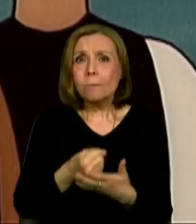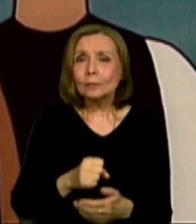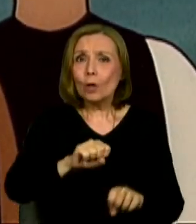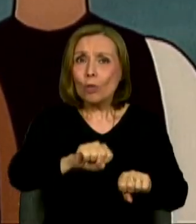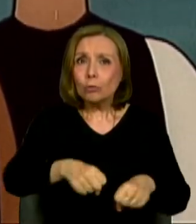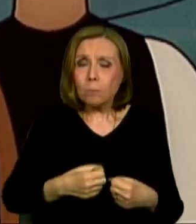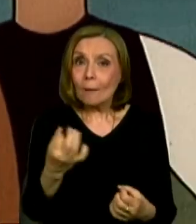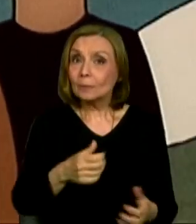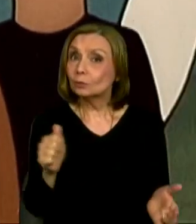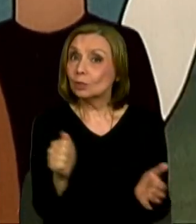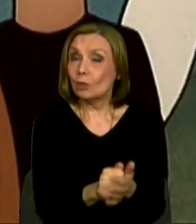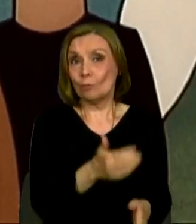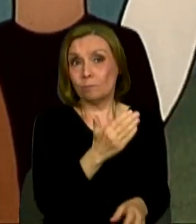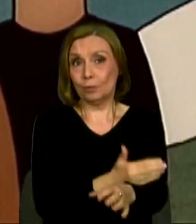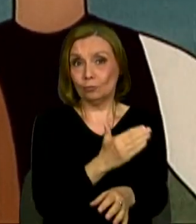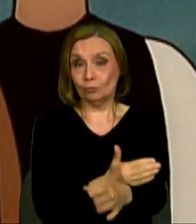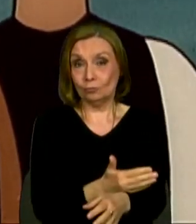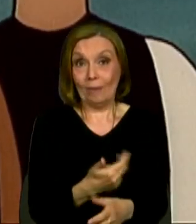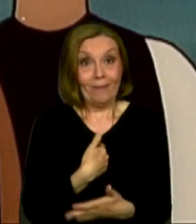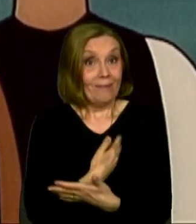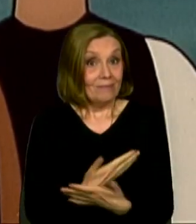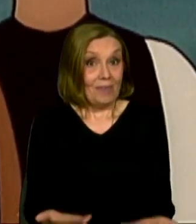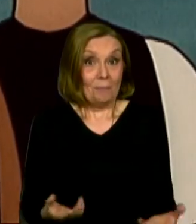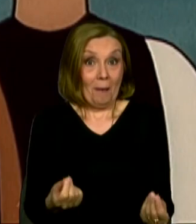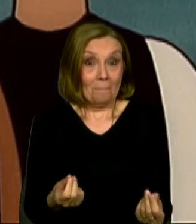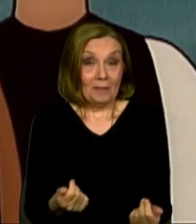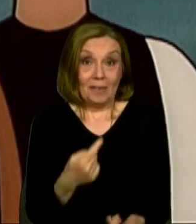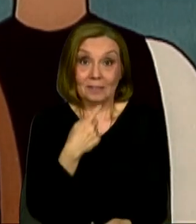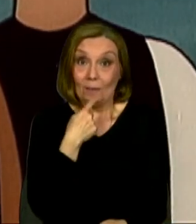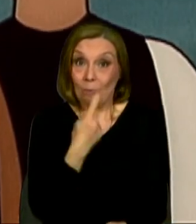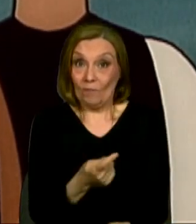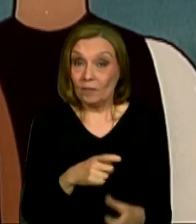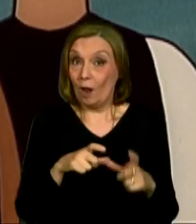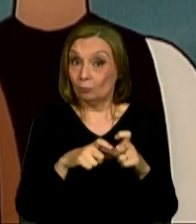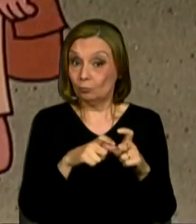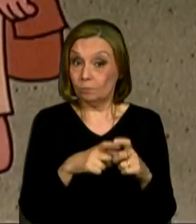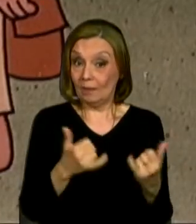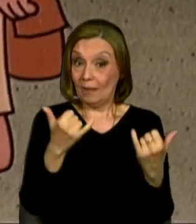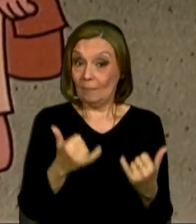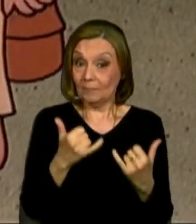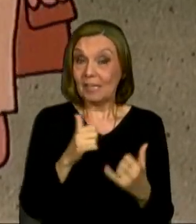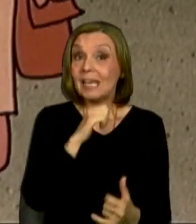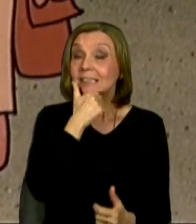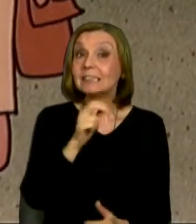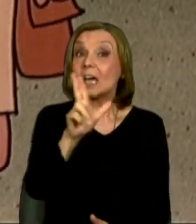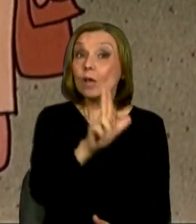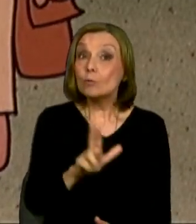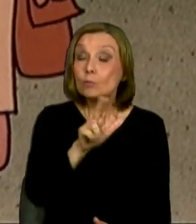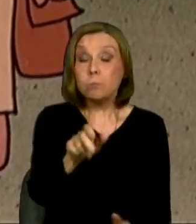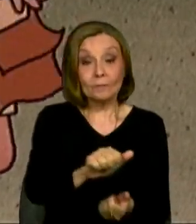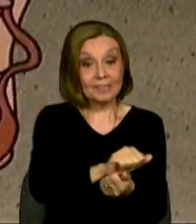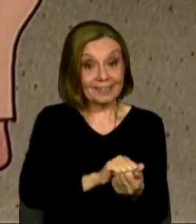prečo si krpce nekúpi? A začo? Odvrkol Šupka Dnes je v starej ľubovni trh